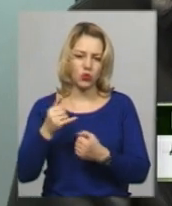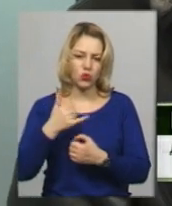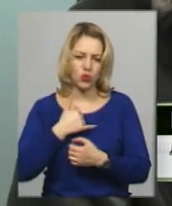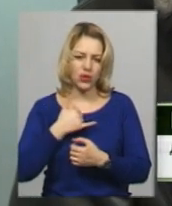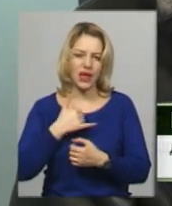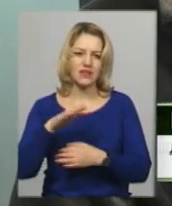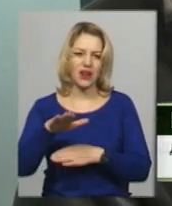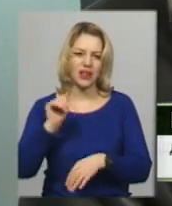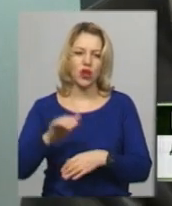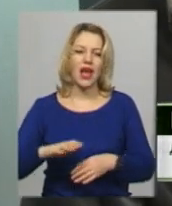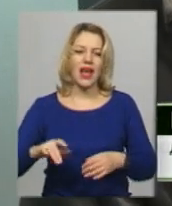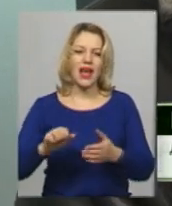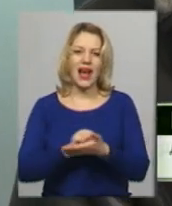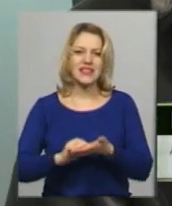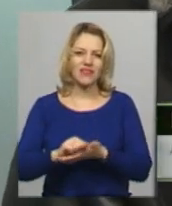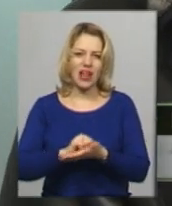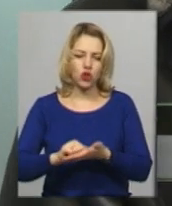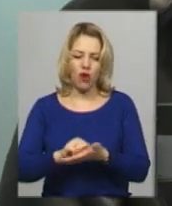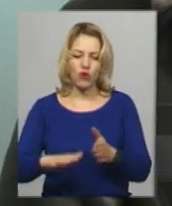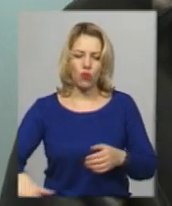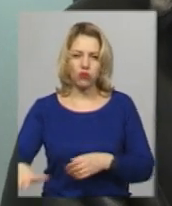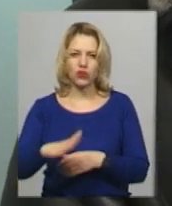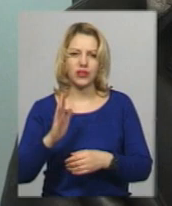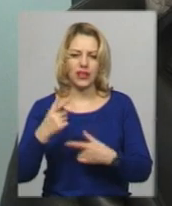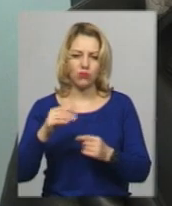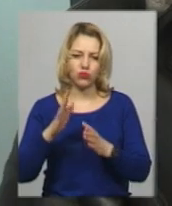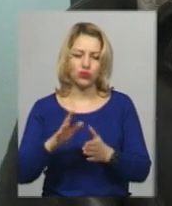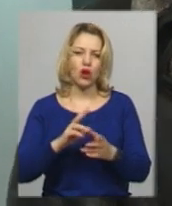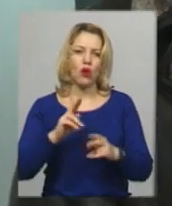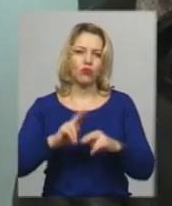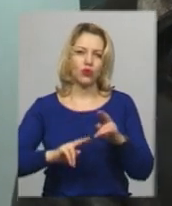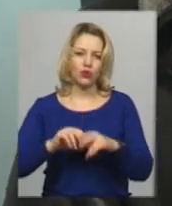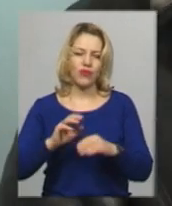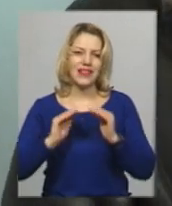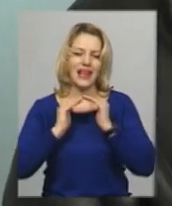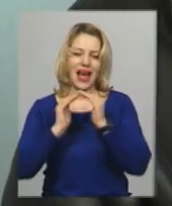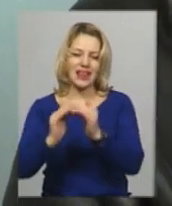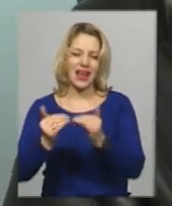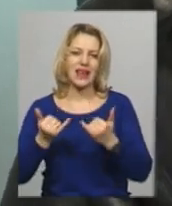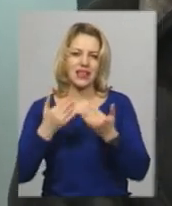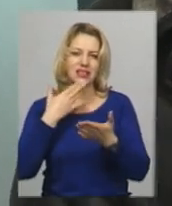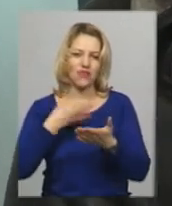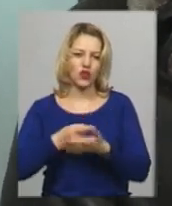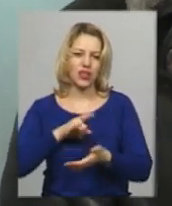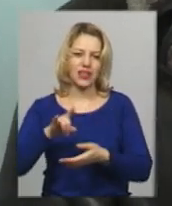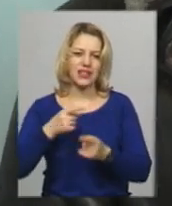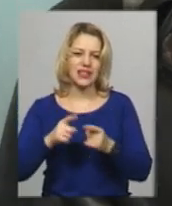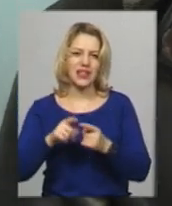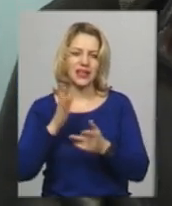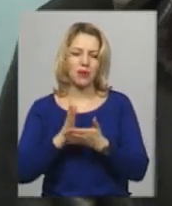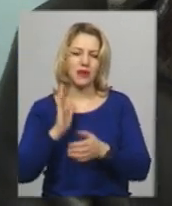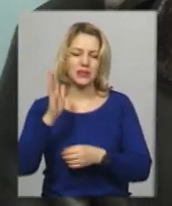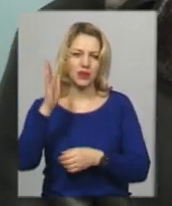асфальтовану площадку, де будуть будувати ангар для своїх літаків, а це є і перспектива діяльності, і